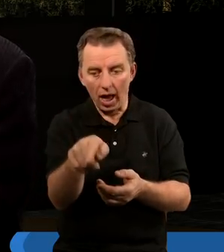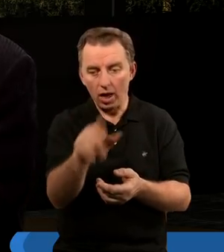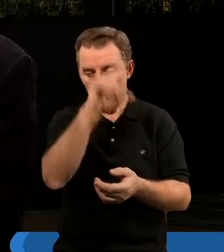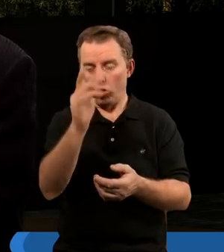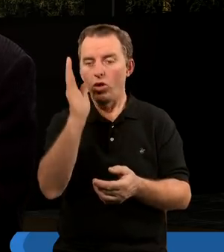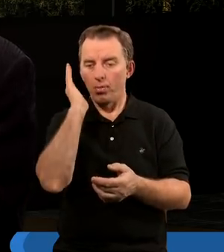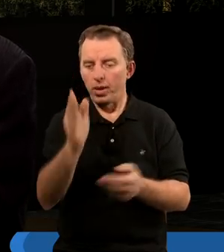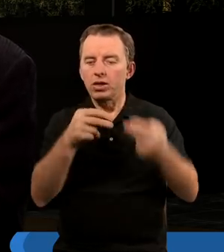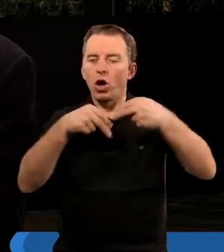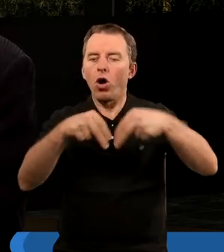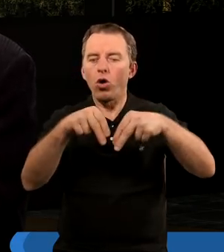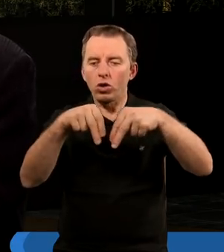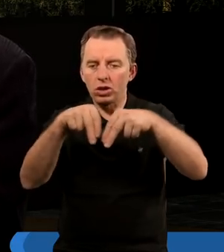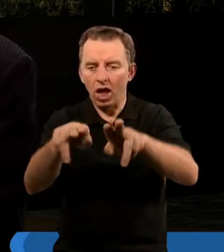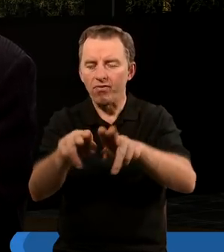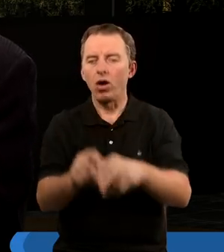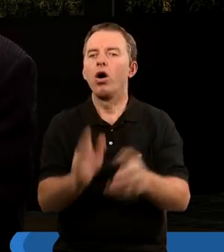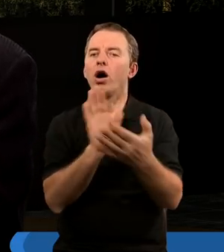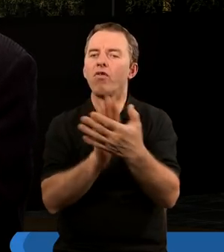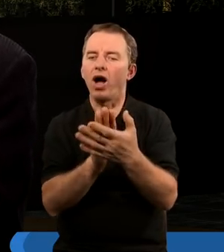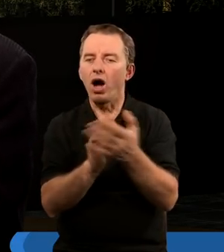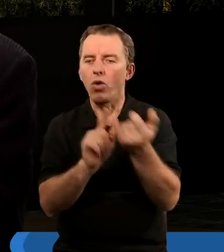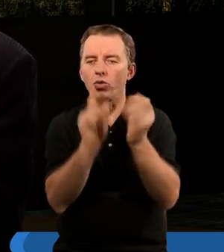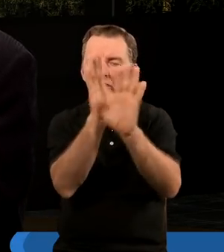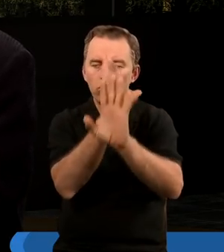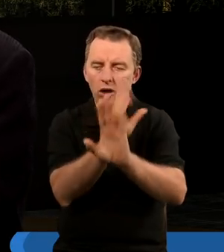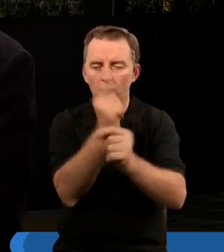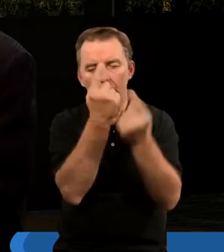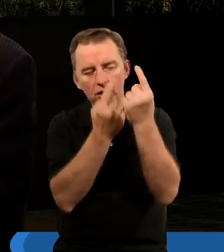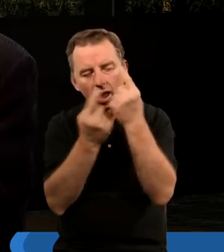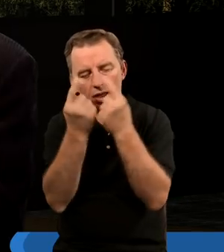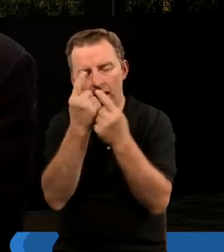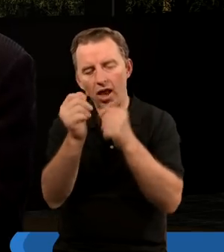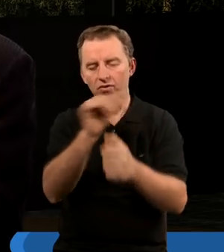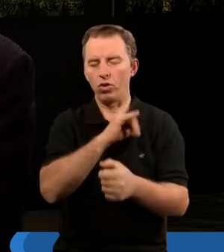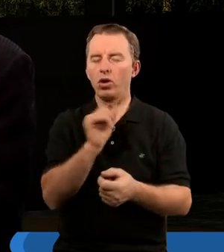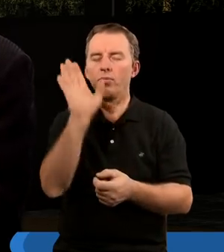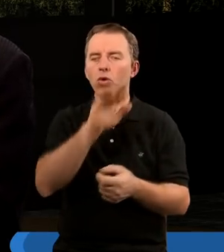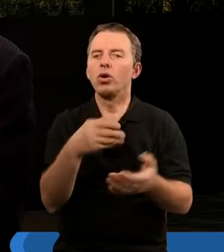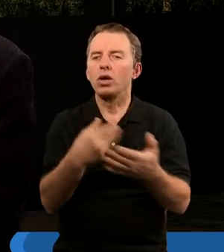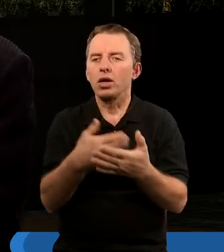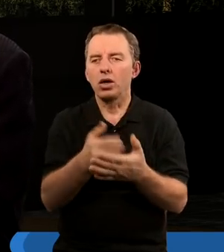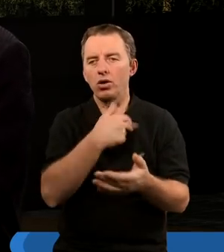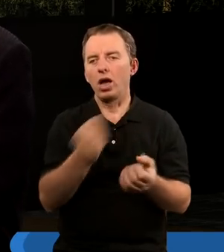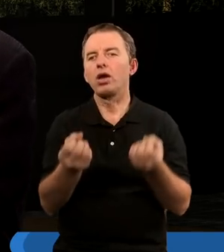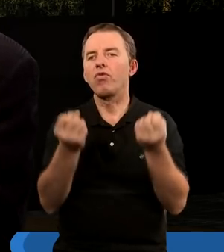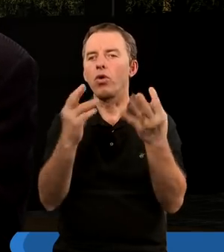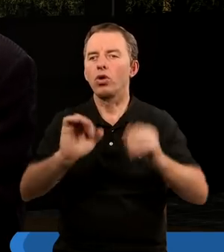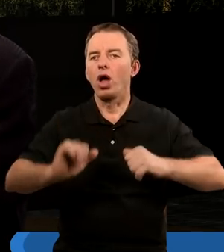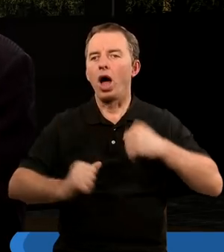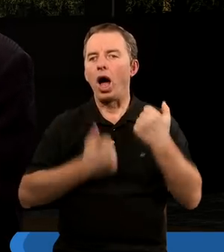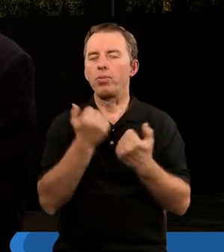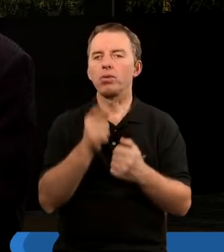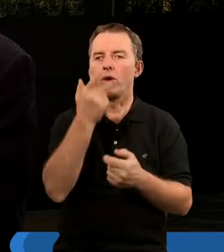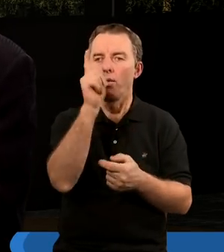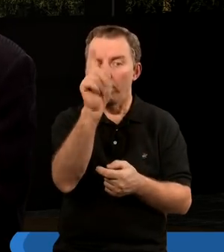oddawał mi chwałę i cześć. I zastanawiamy się, czy Bóg dlatego nas stworzył, żebyśmy